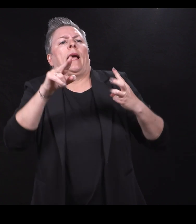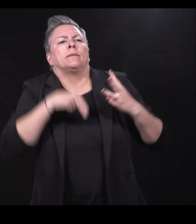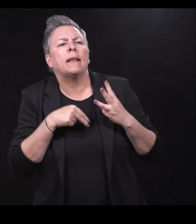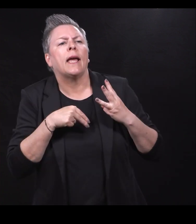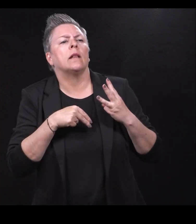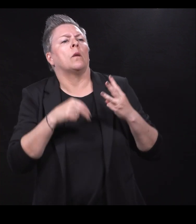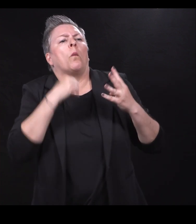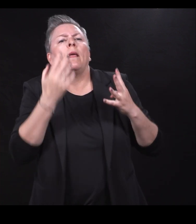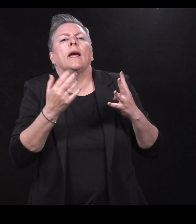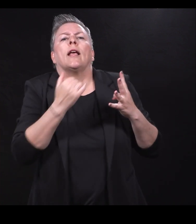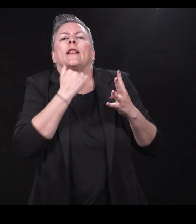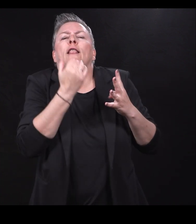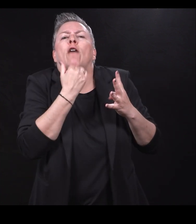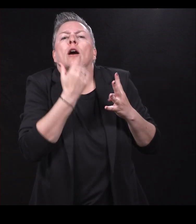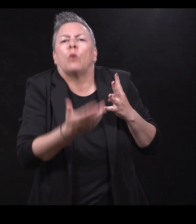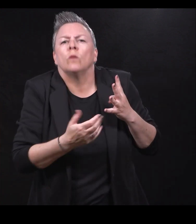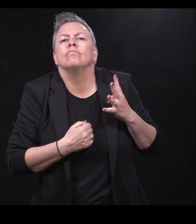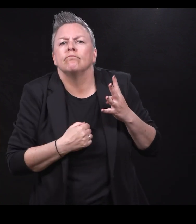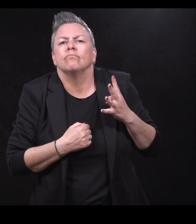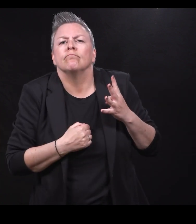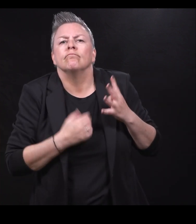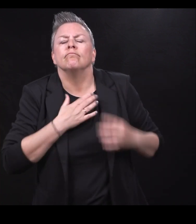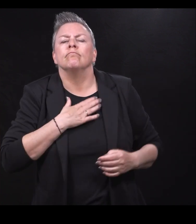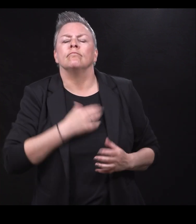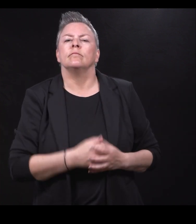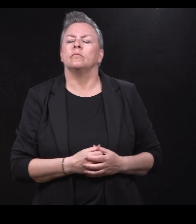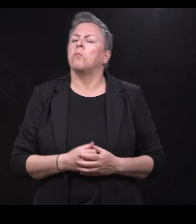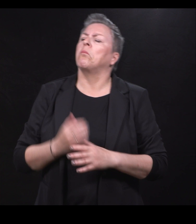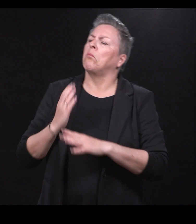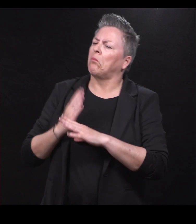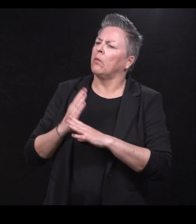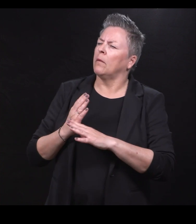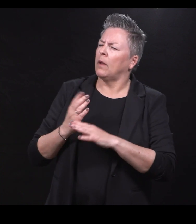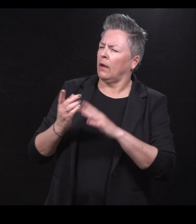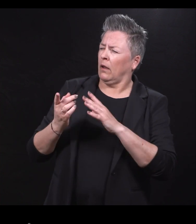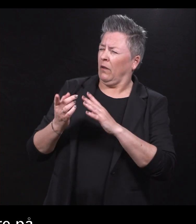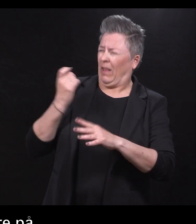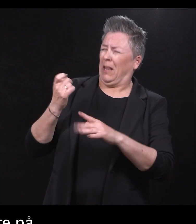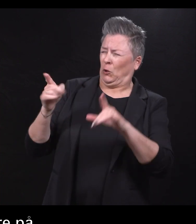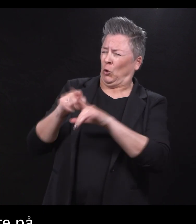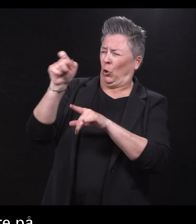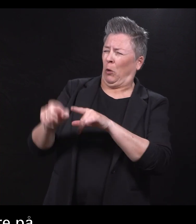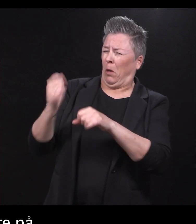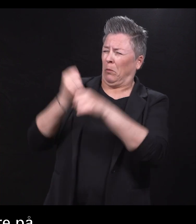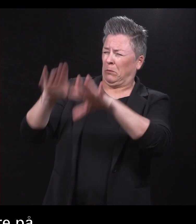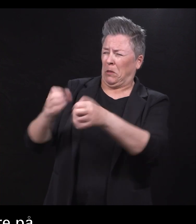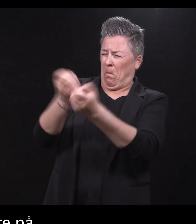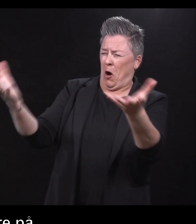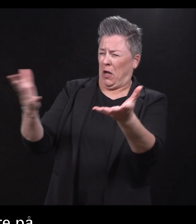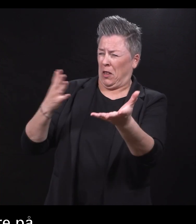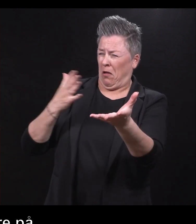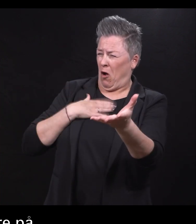tatt vare på. Det er viktig. Finnes de arbeidsplassene? Er det mange av de arbeidsplassene, tror du?